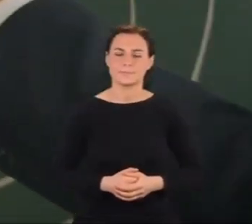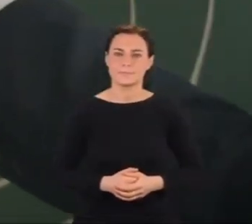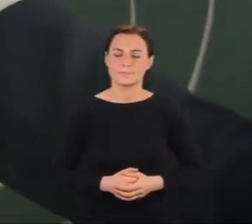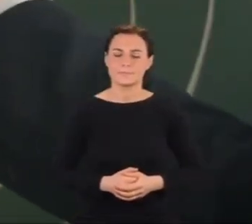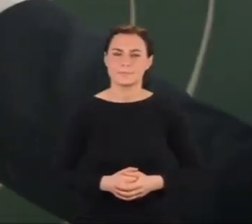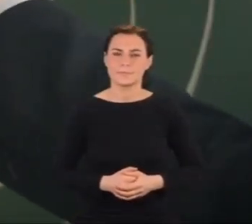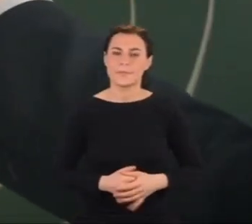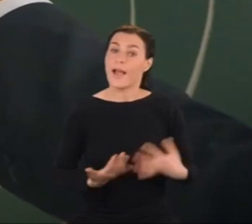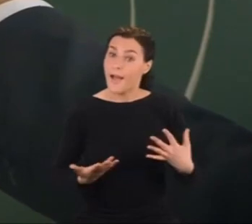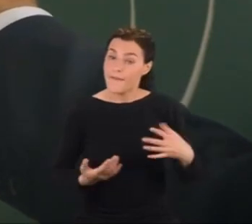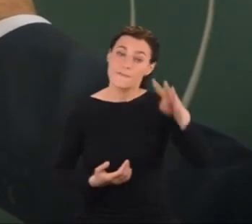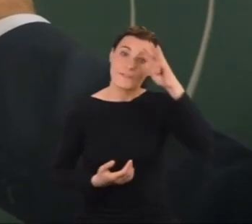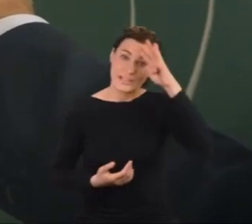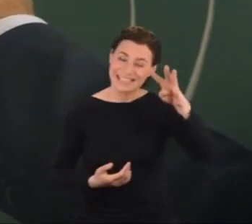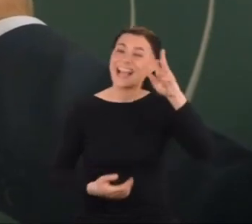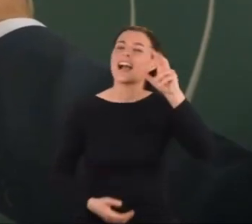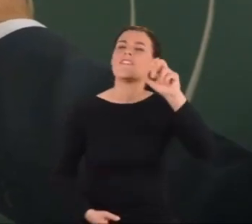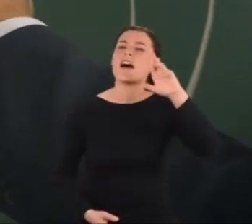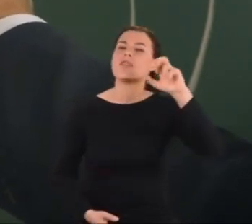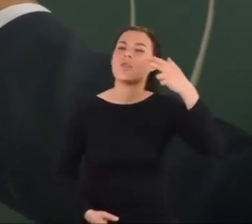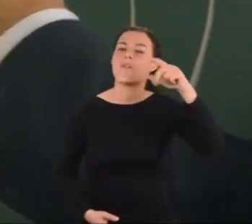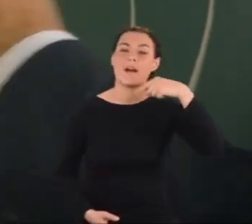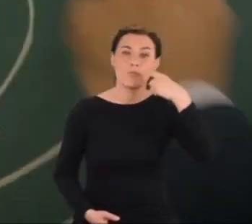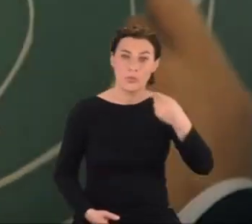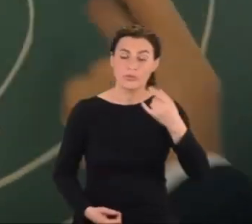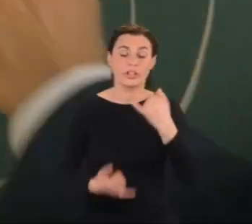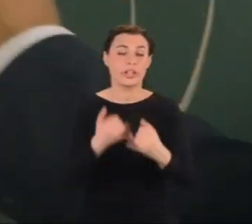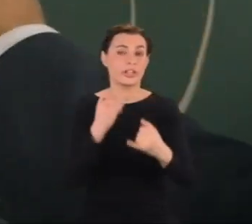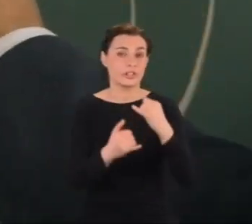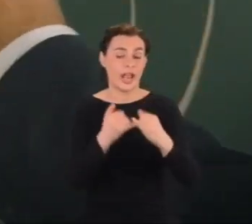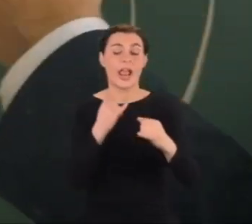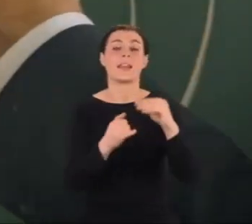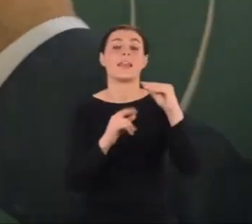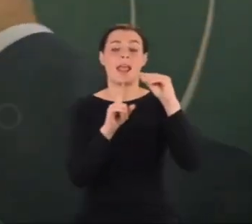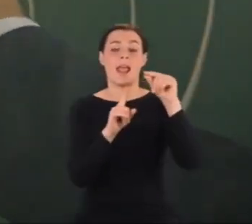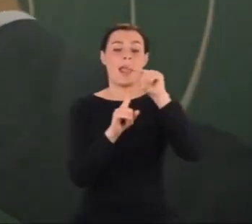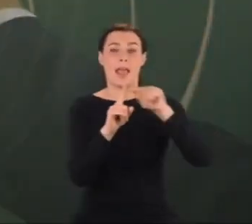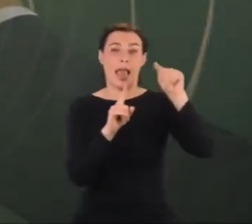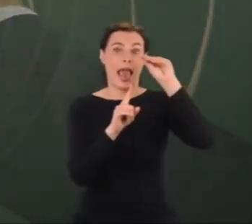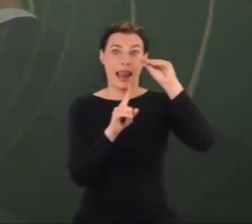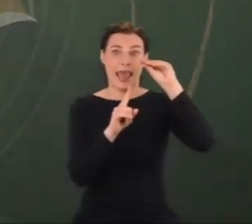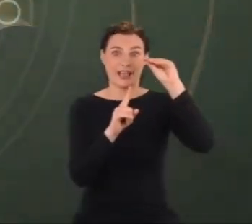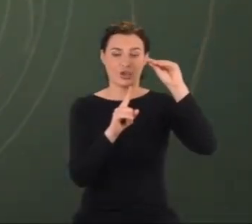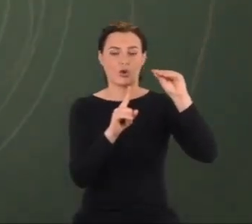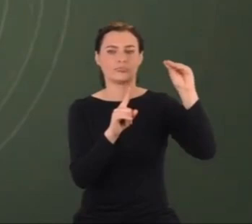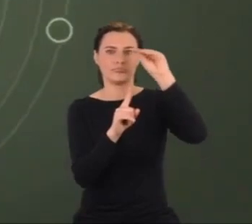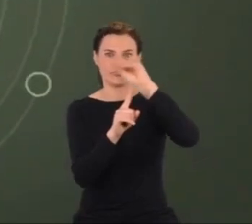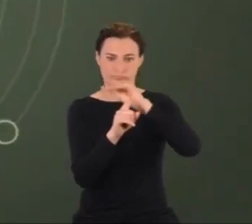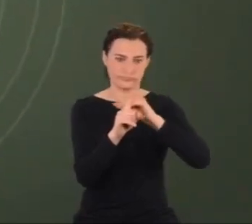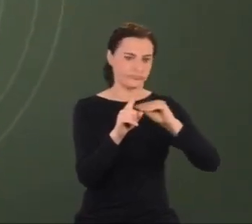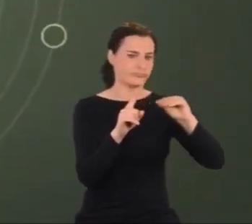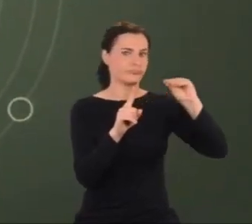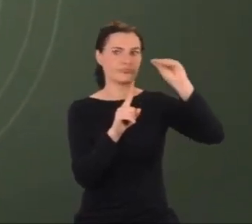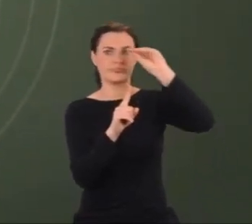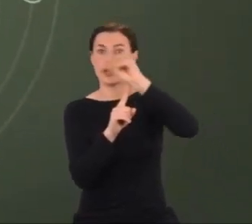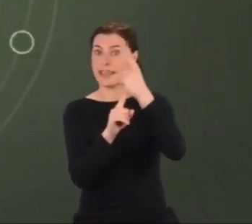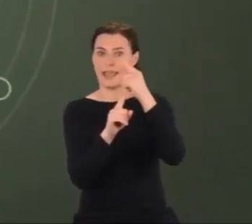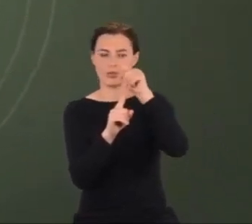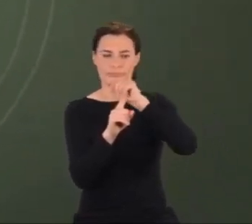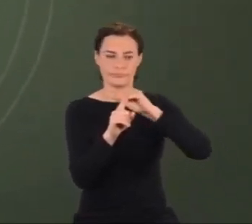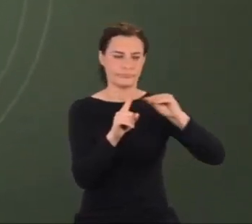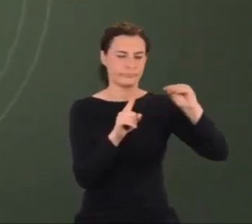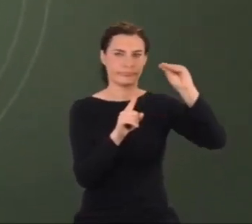Fizyka kwantowa głosi, że jeśli elektron krąży po jednej orbicie, nie emituje światła.